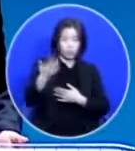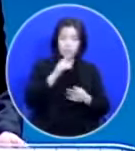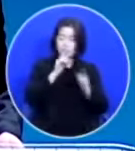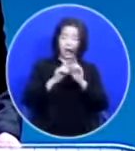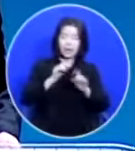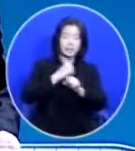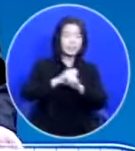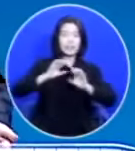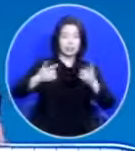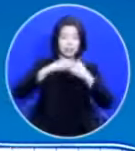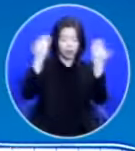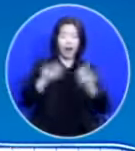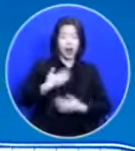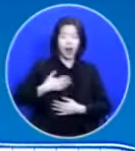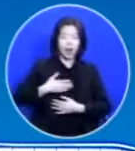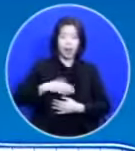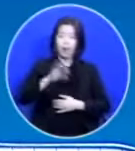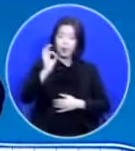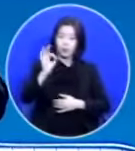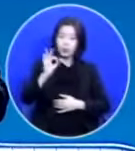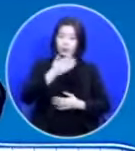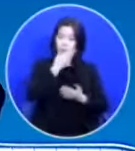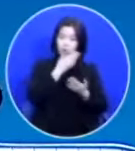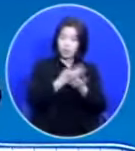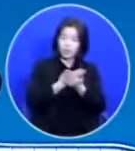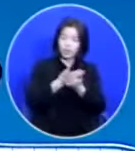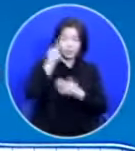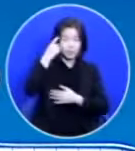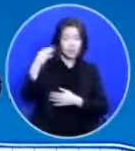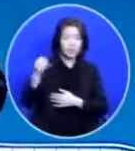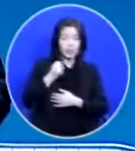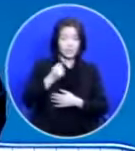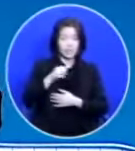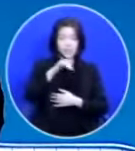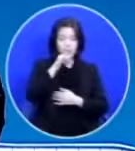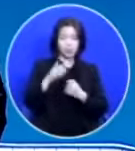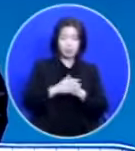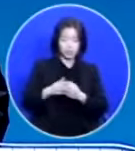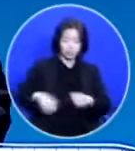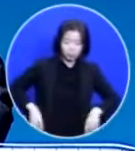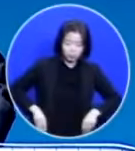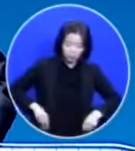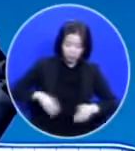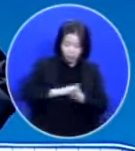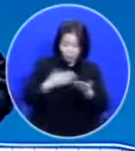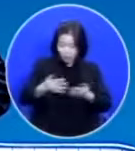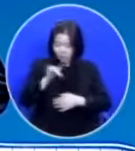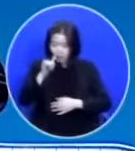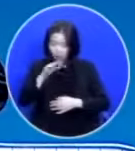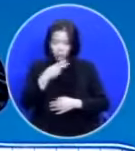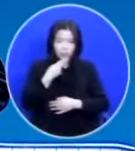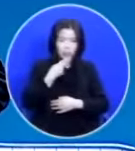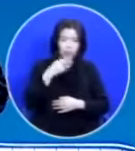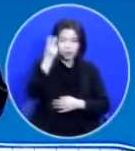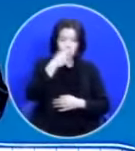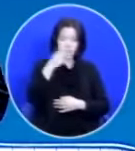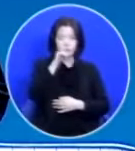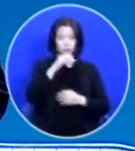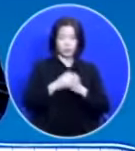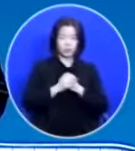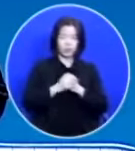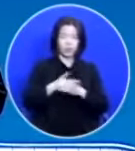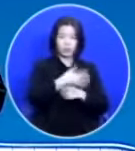압니다 돈 귀하게 여기니까 지금도 있나 없나 살피고 계시잖아요 그렇죠? 여러분